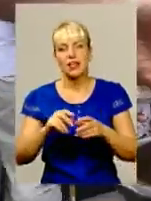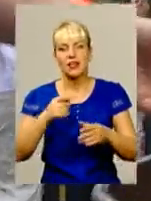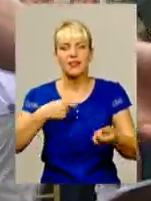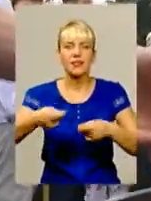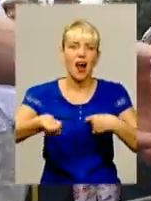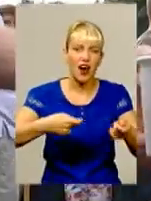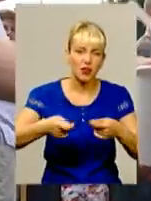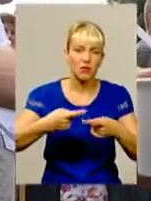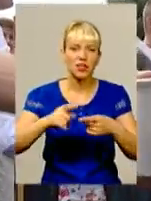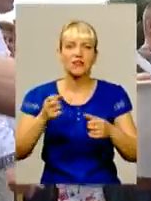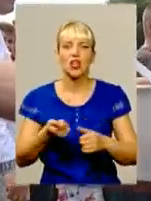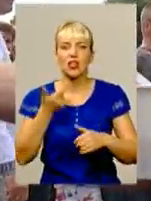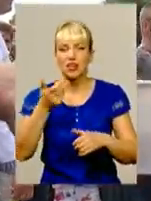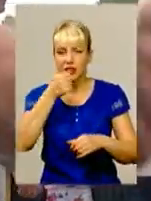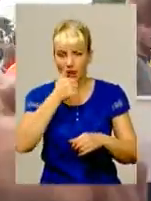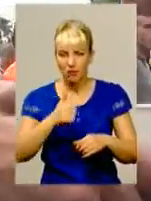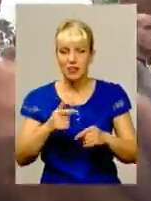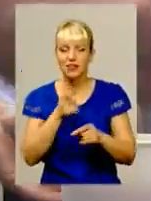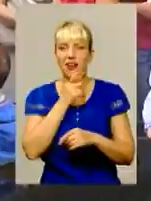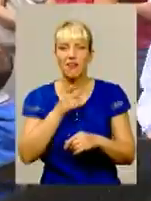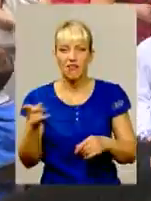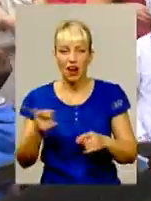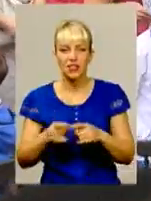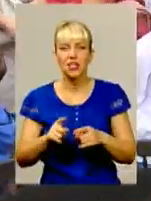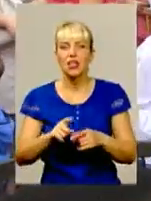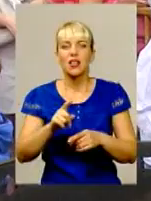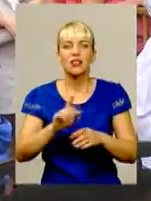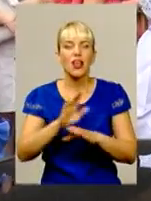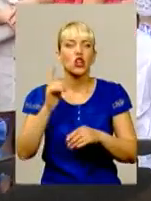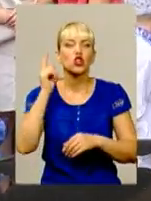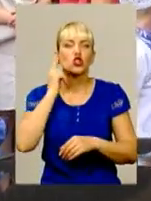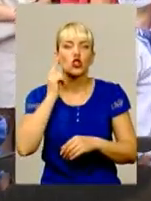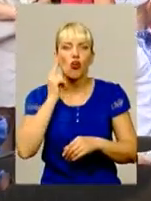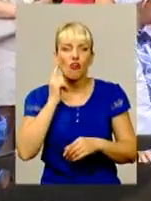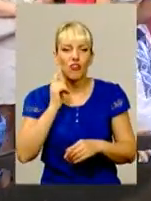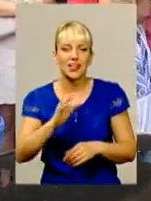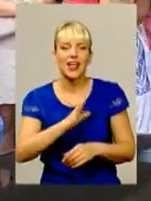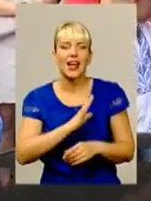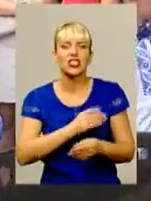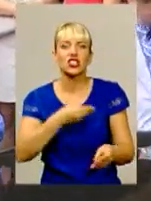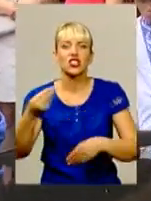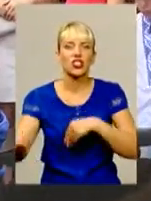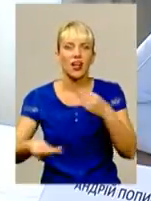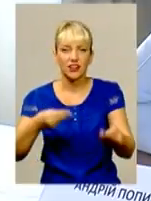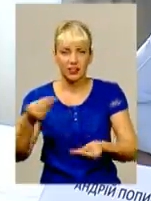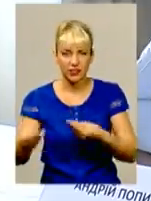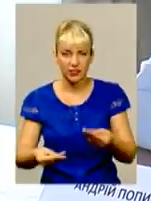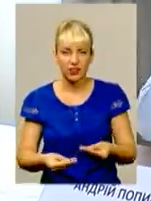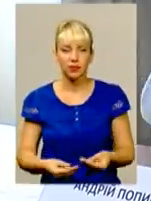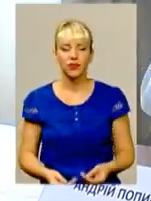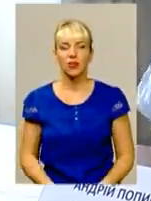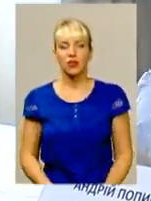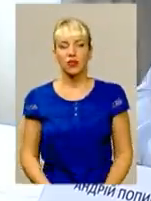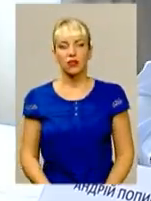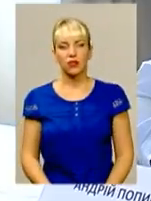Вже кілька місяців в області триває атракціон нечуваної щедрості від учасників передвиборчих перегонів. Колись вони